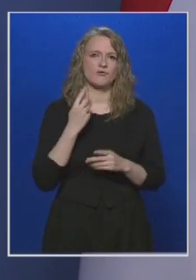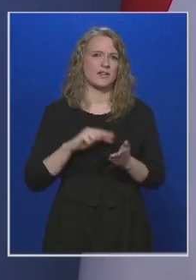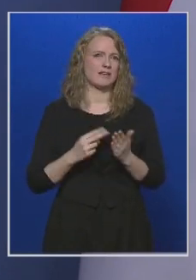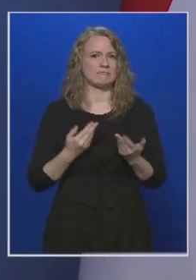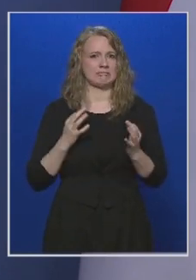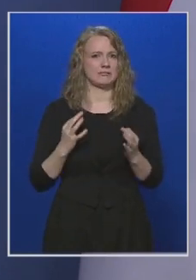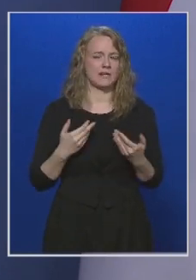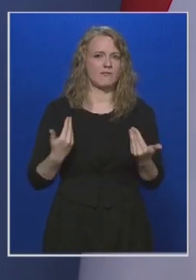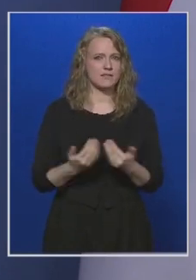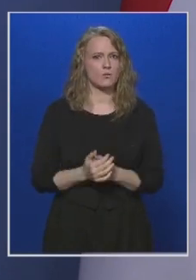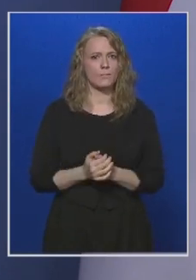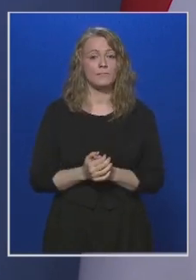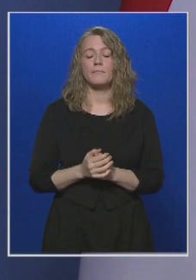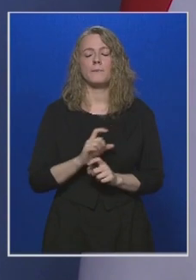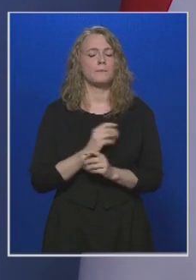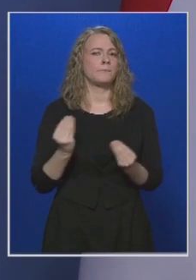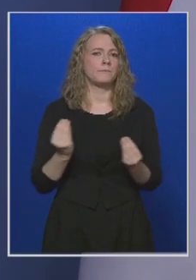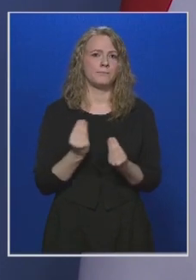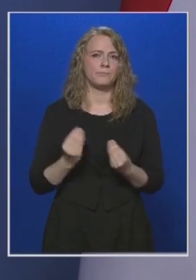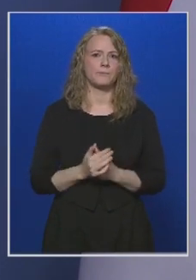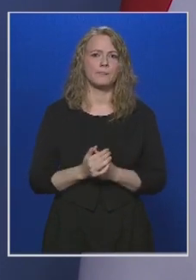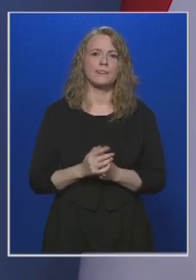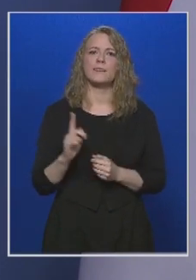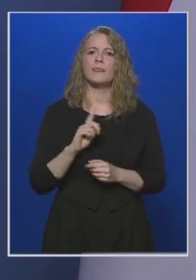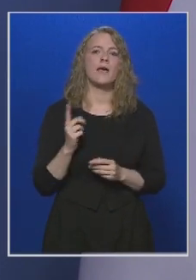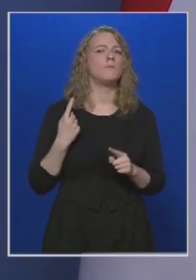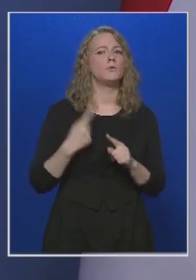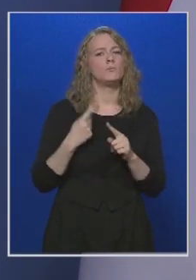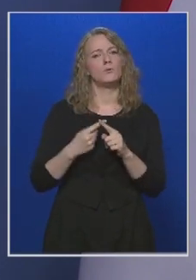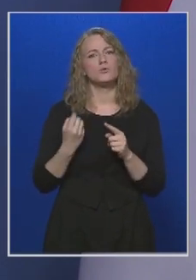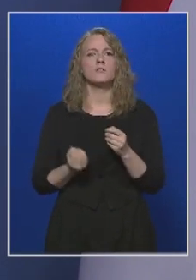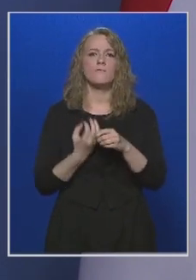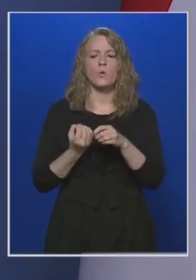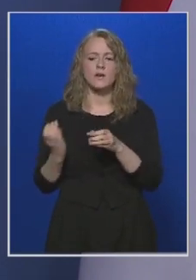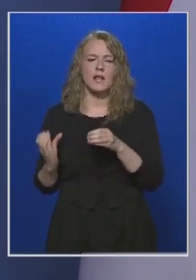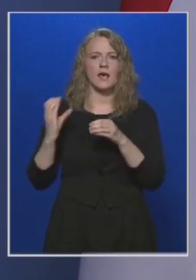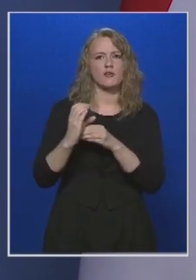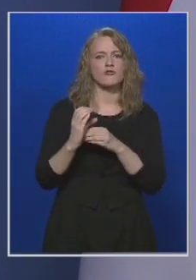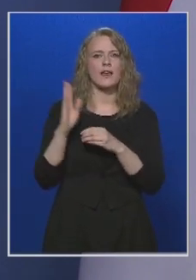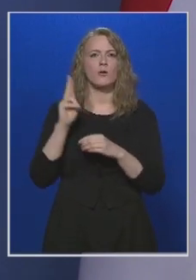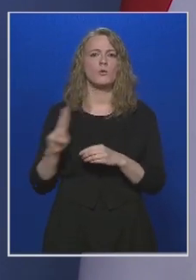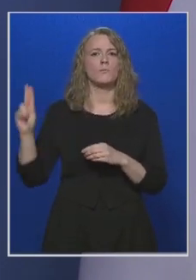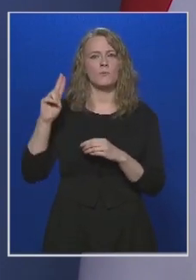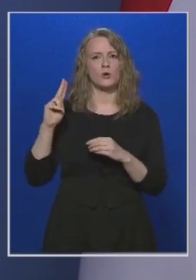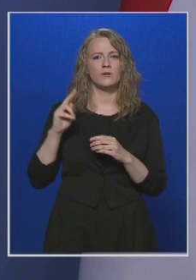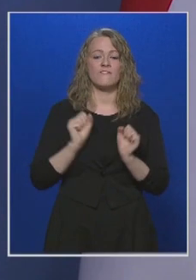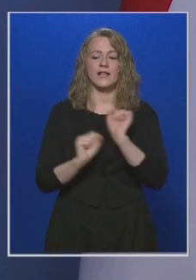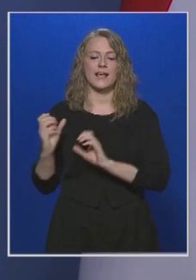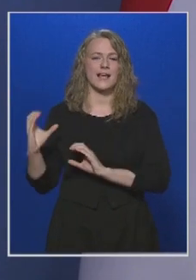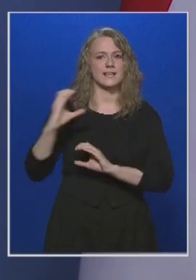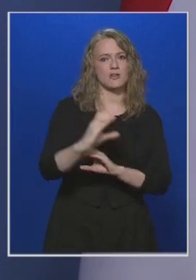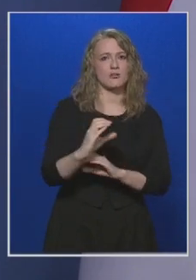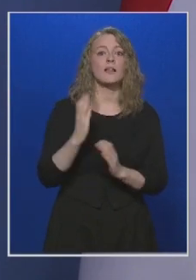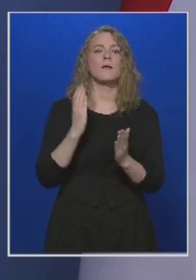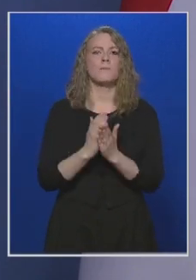Ez annak köszönhető, hogy nem plusz forrásokat társít az Európai Unió a védekezéshez, hanem